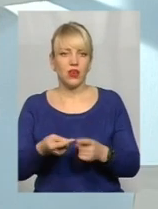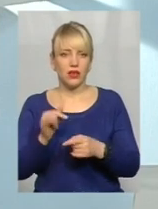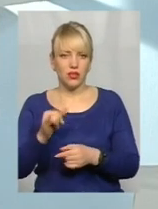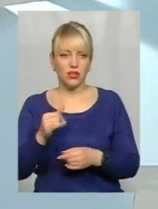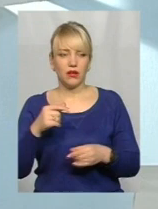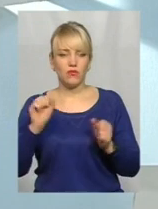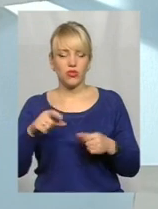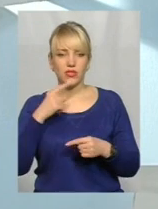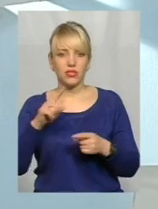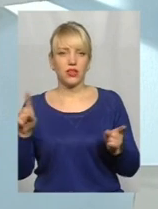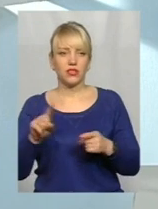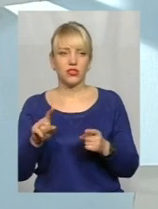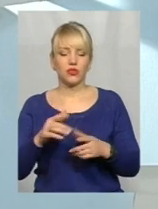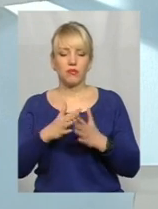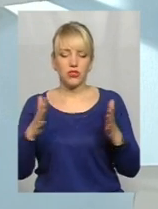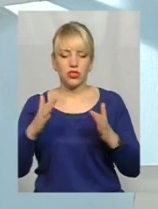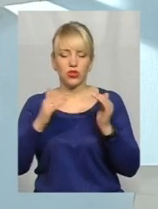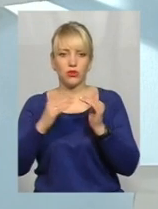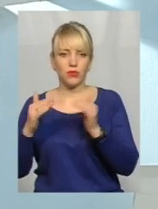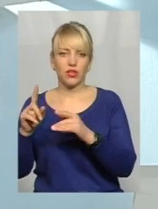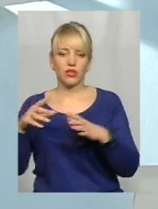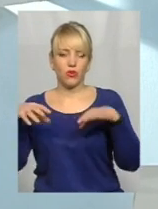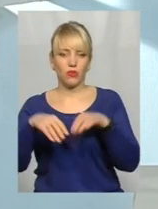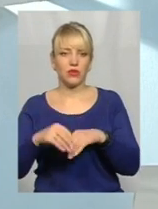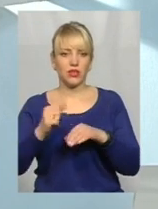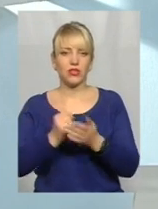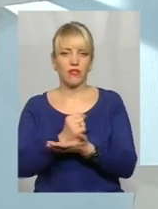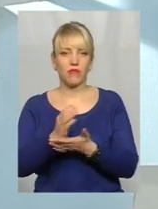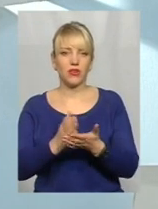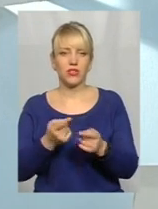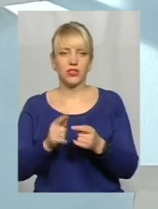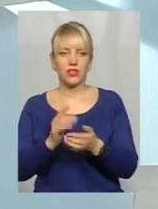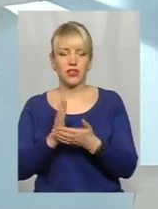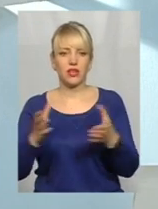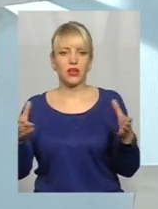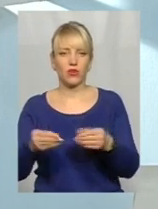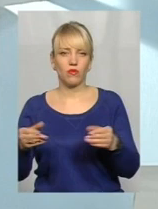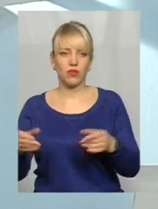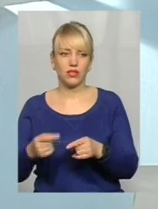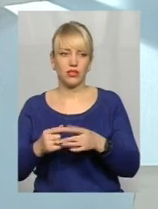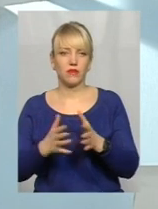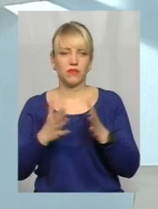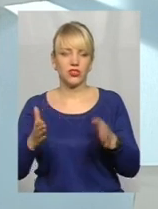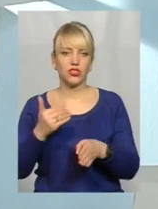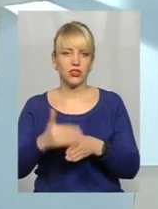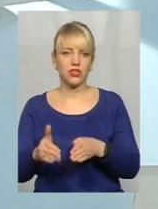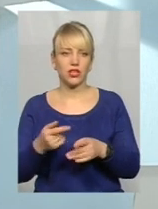більшість домогосподарств, які є об'єднані в мережу – це є кооперативи. Тобто більша частина